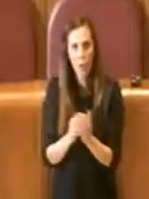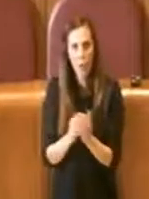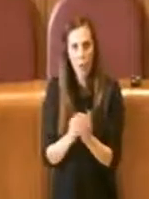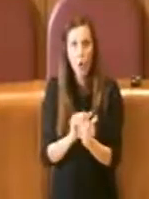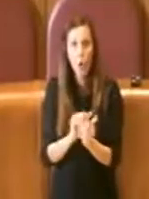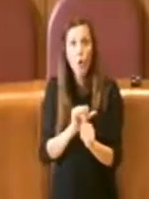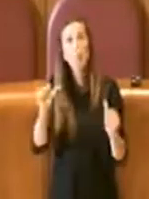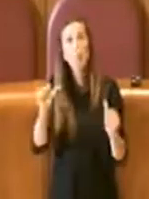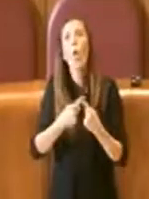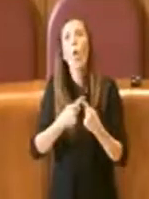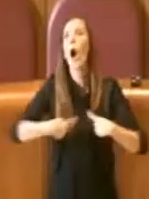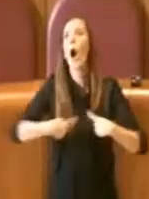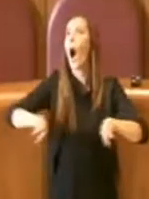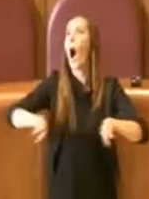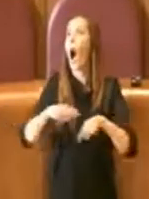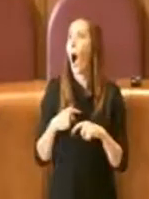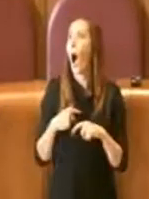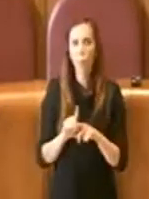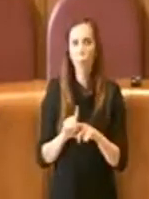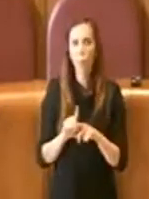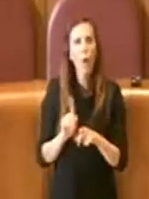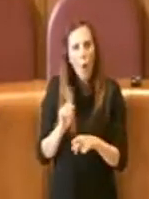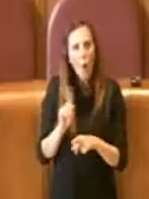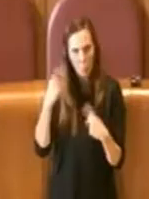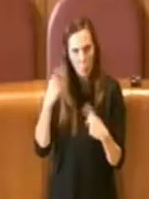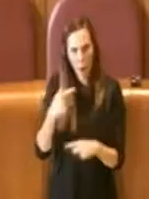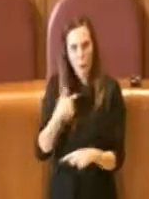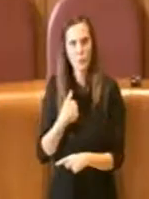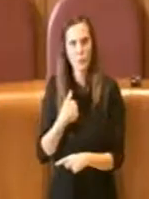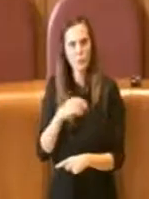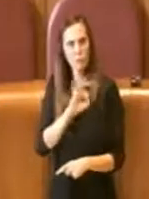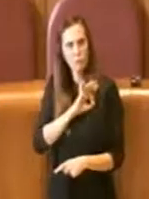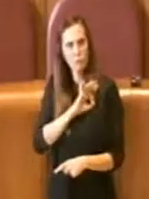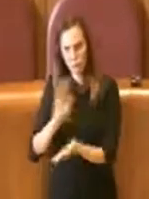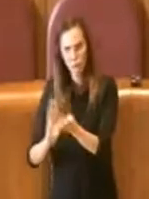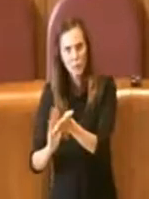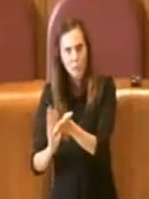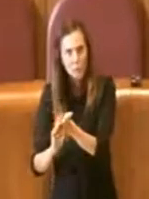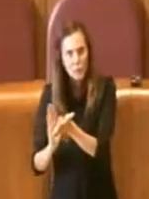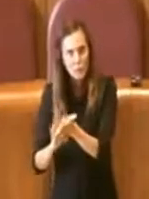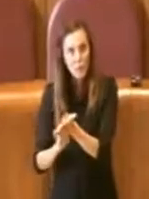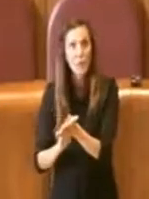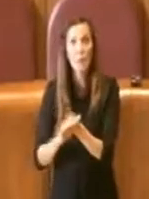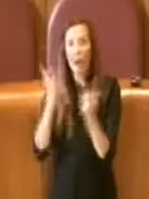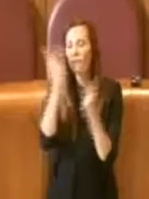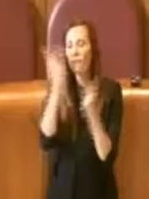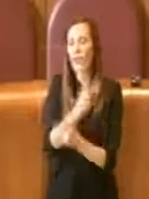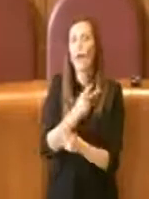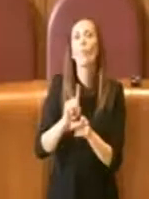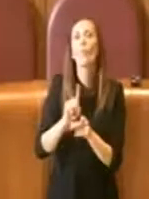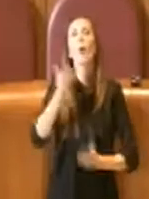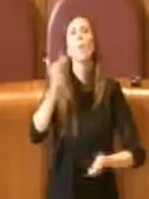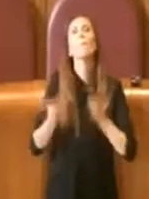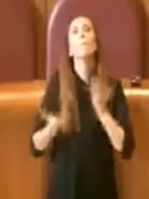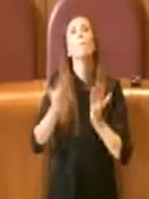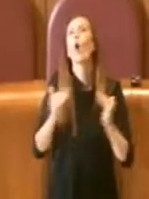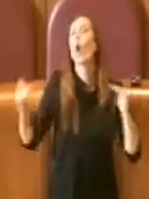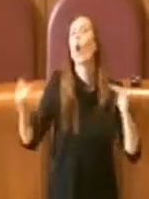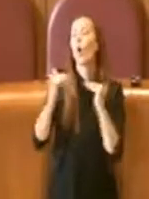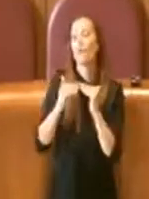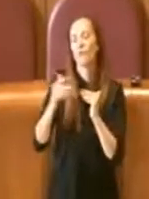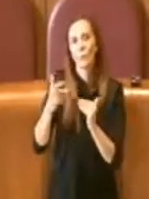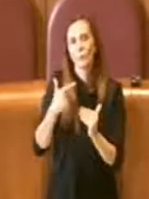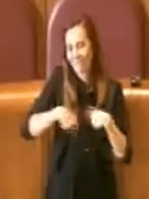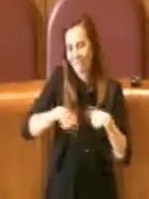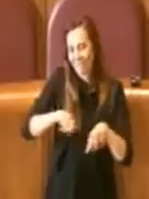un atto d'aula ma un atto di stima, che seppur non sarà mai abbastanza indicativo del prestigio della sua arte, intende celebrarlo a